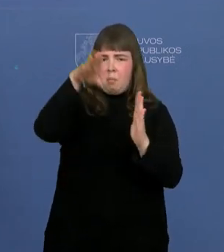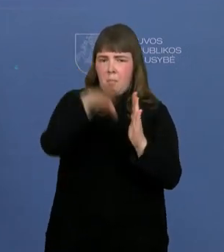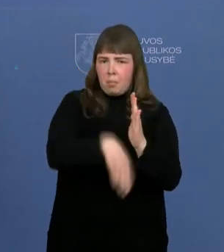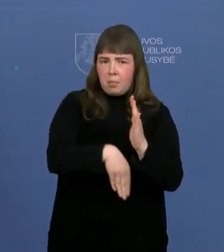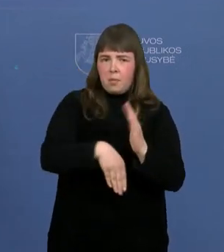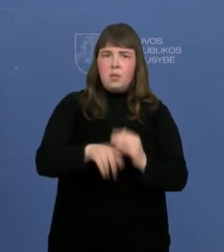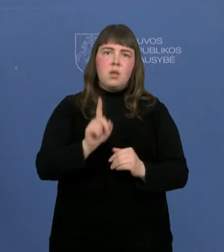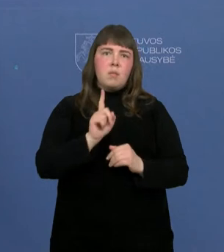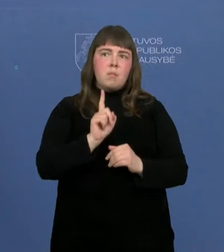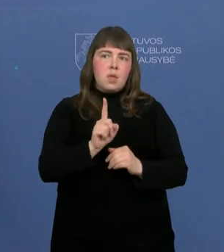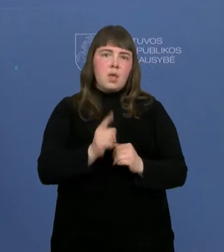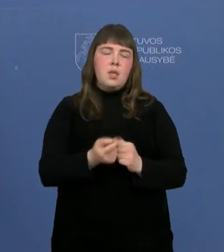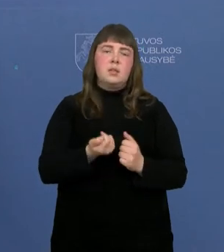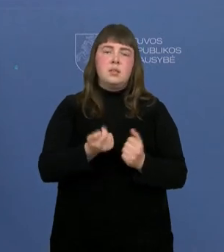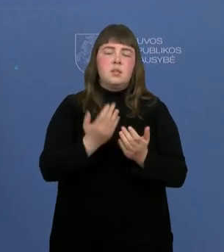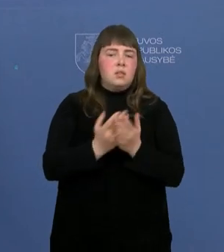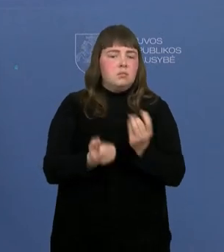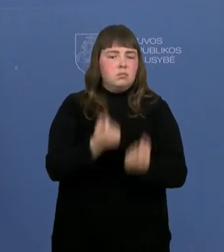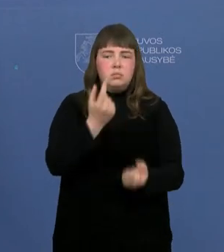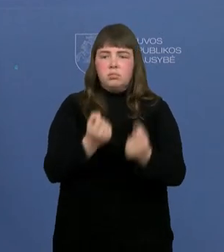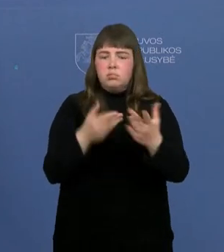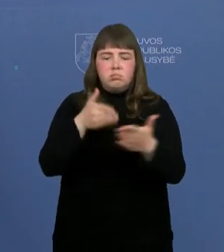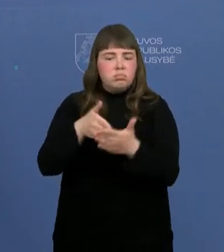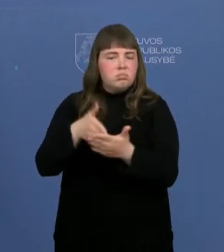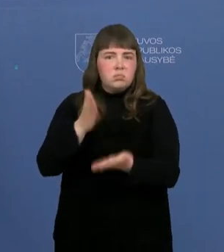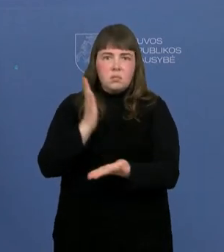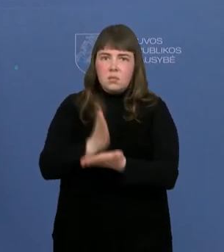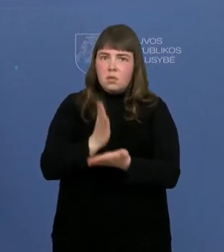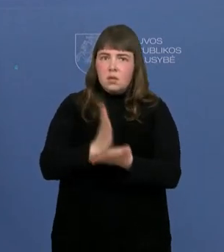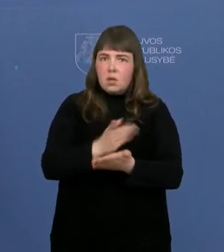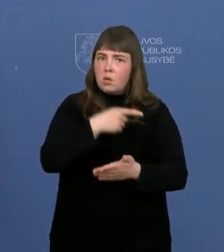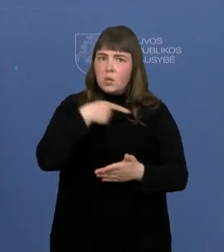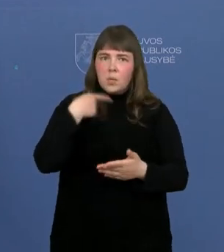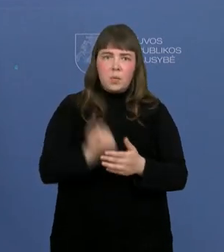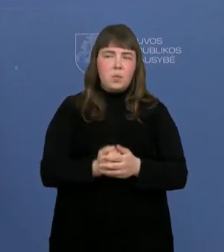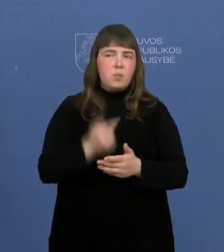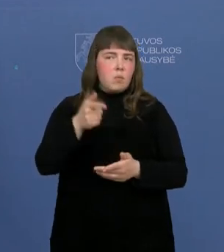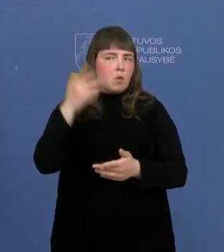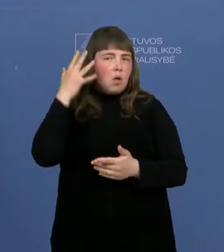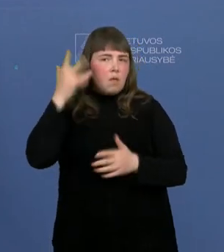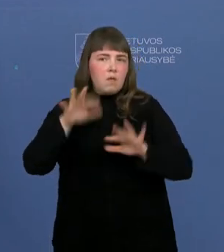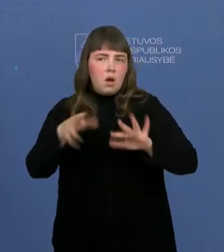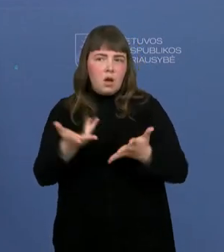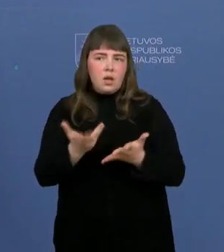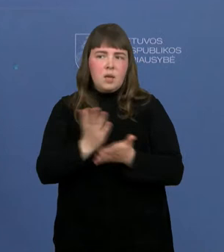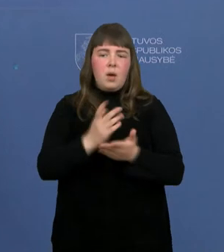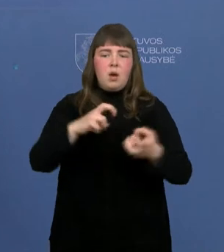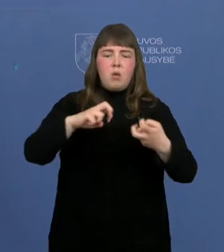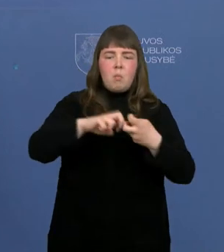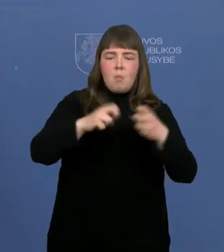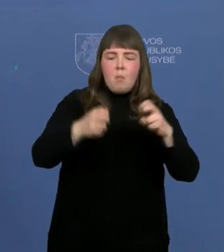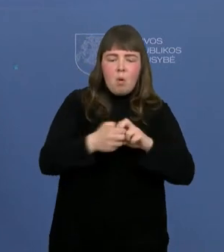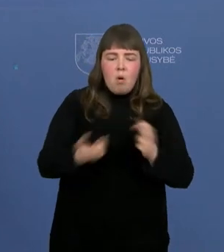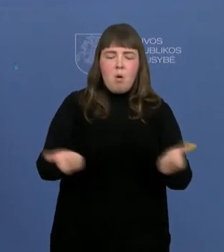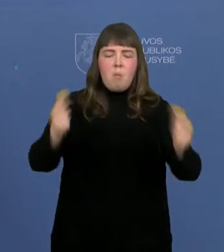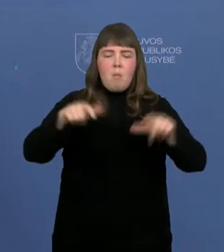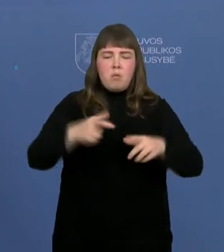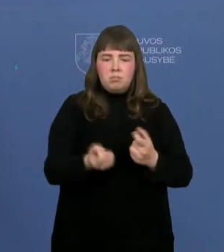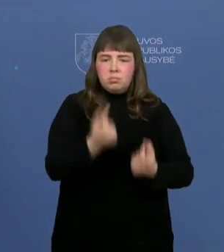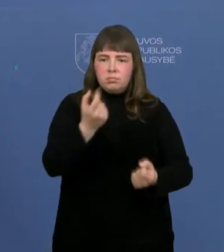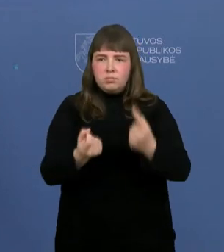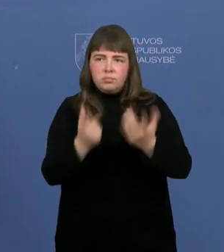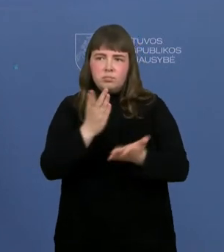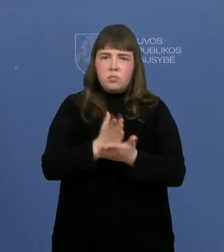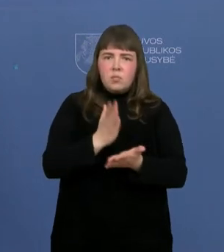Bet, na, vis tiek, sako, kad yra tų iššūkių. Kaip jūs matote, ar nekilas tikrų problemų, kuriuoms savivaldybėms specifiškai ir,